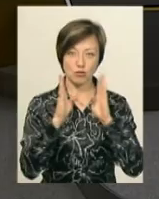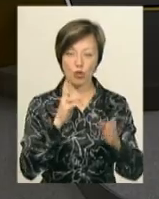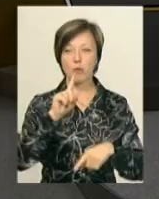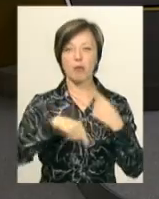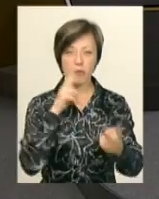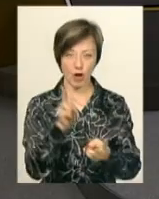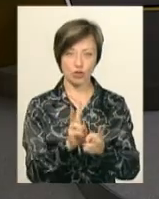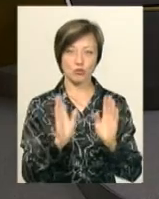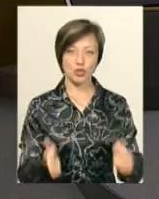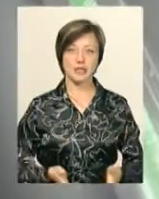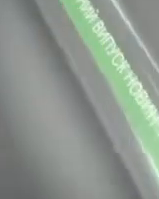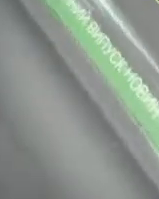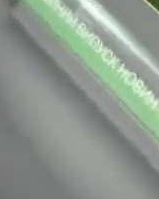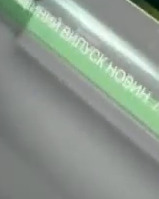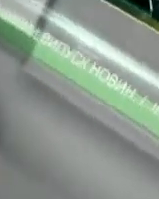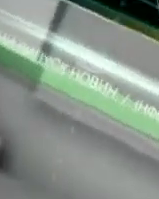Побачимось!